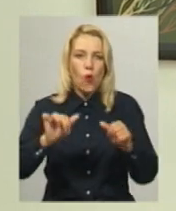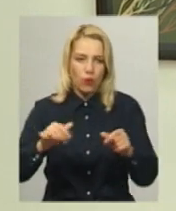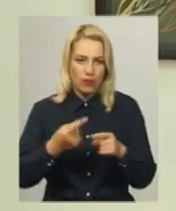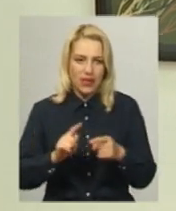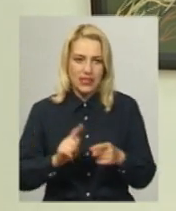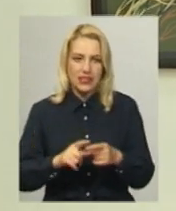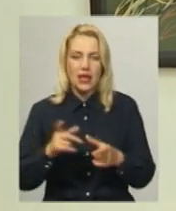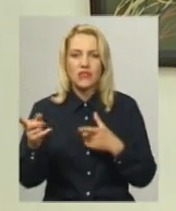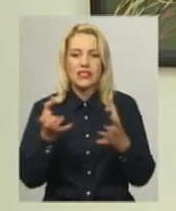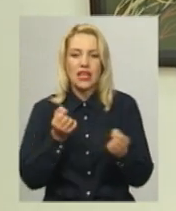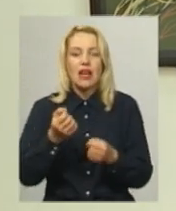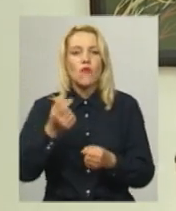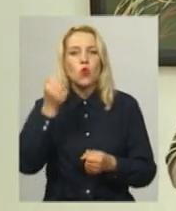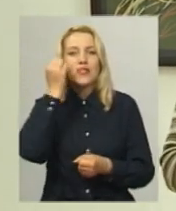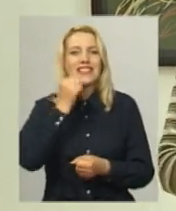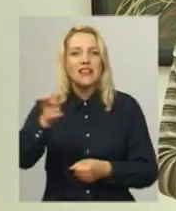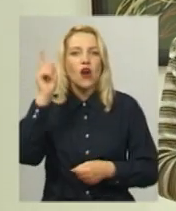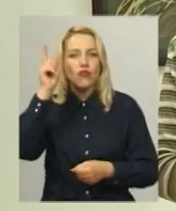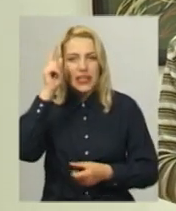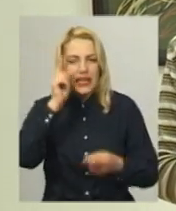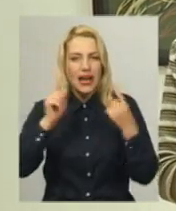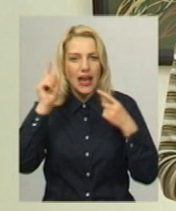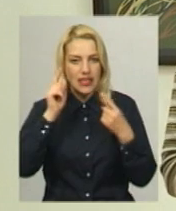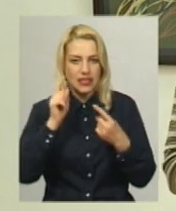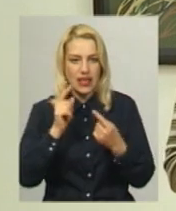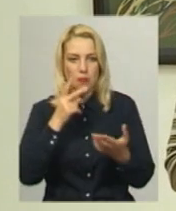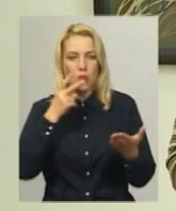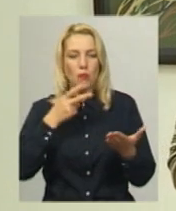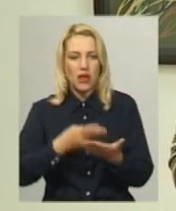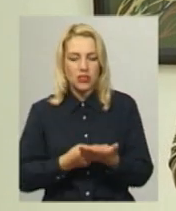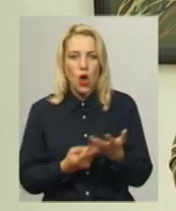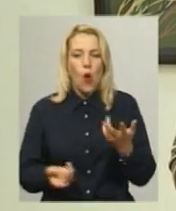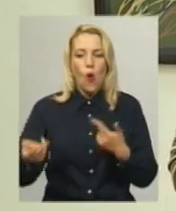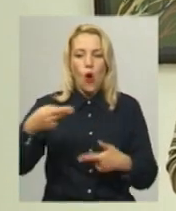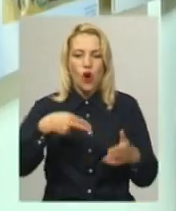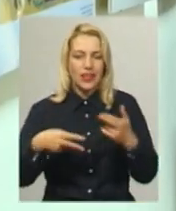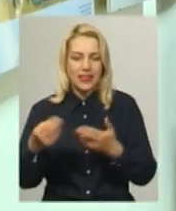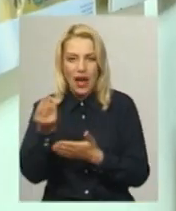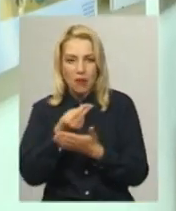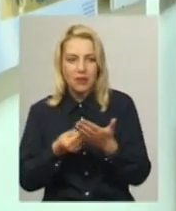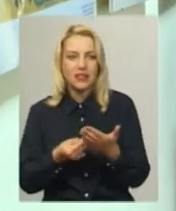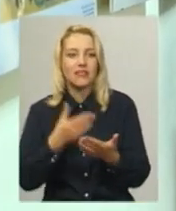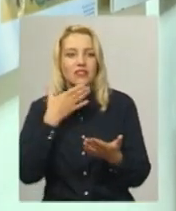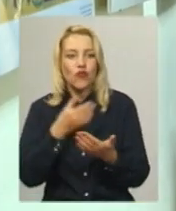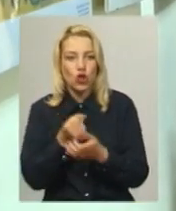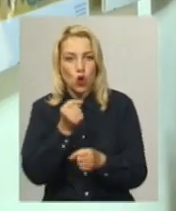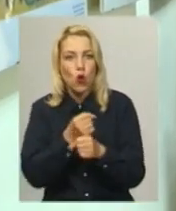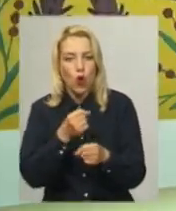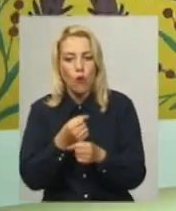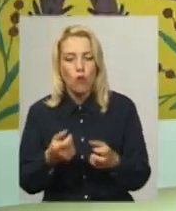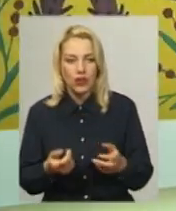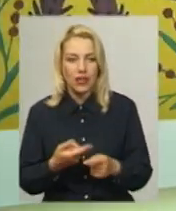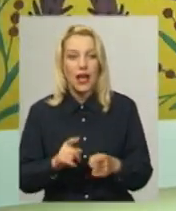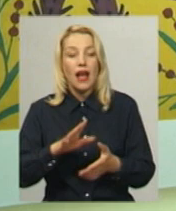легендах та українських казках, відображала вона на своїх митинальних роботах. А далі – дивовижні звірі Марії